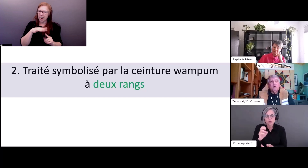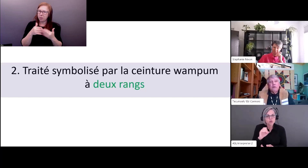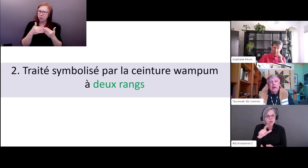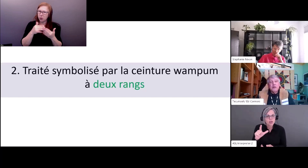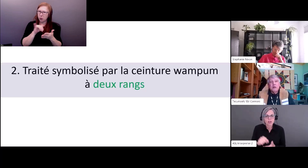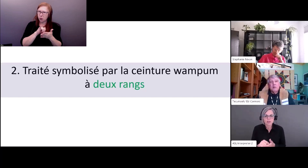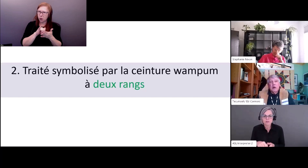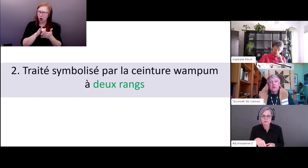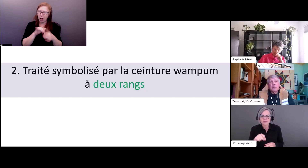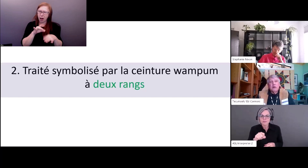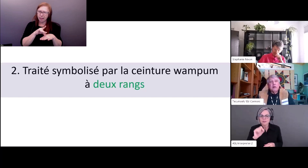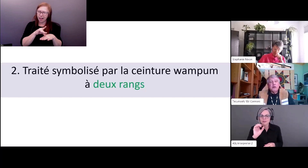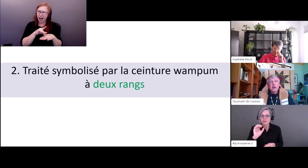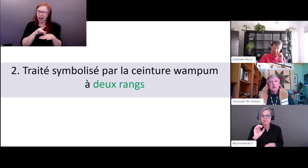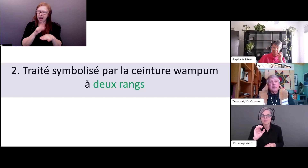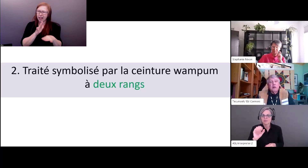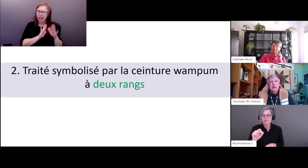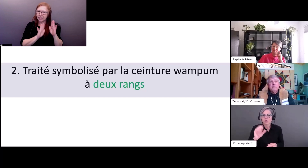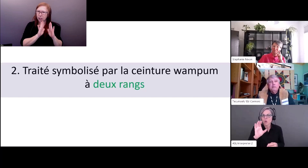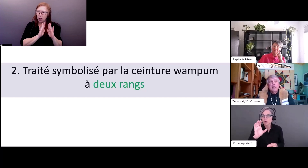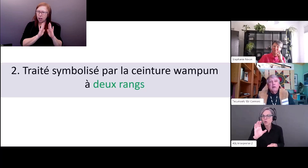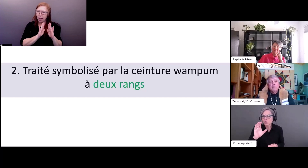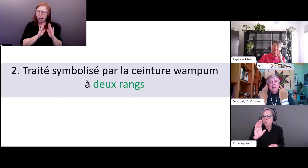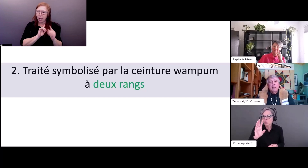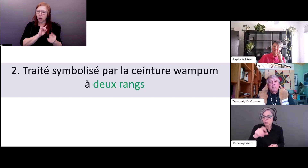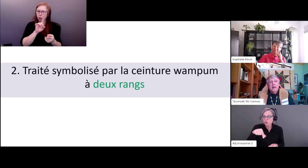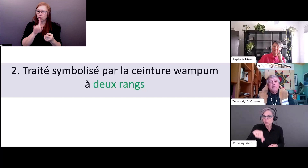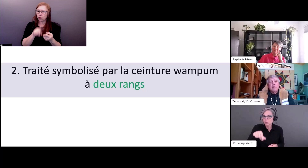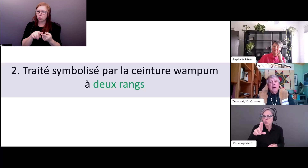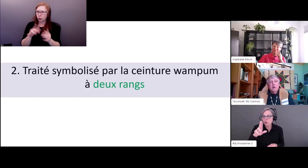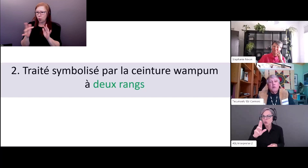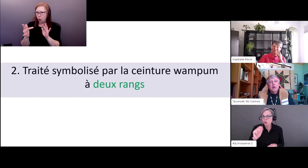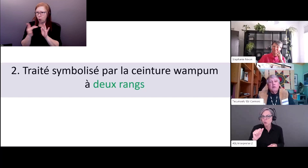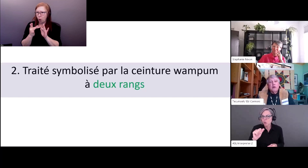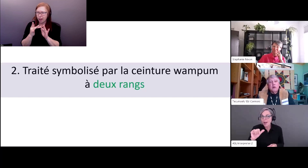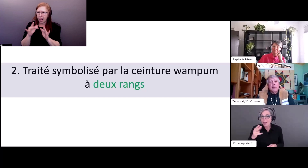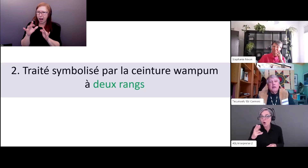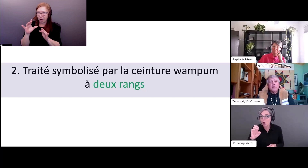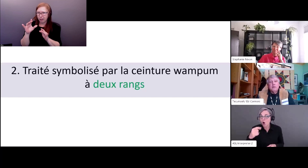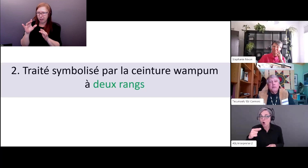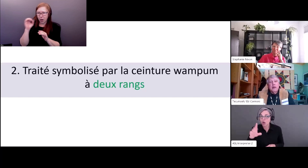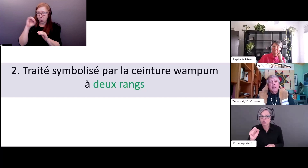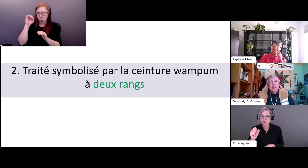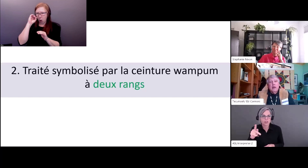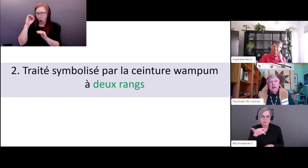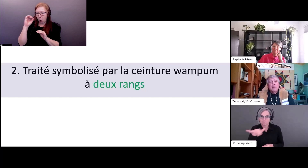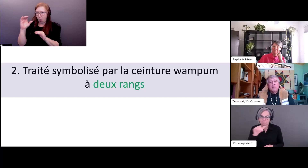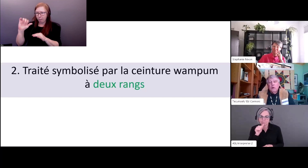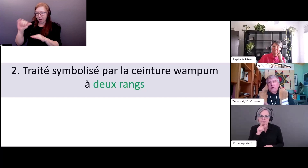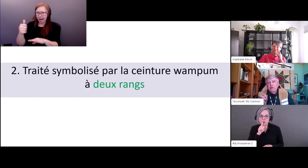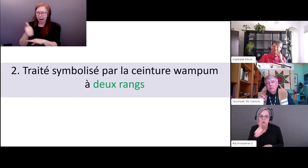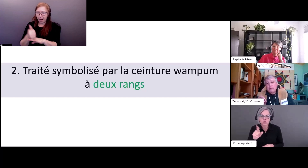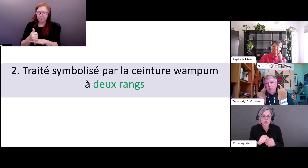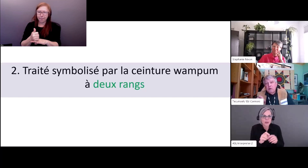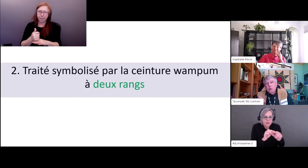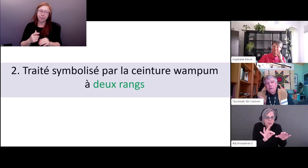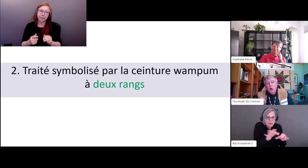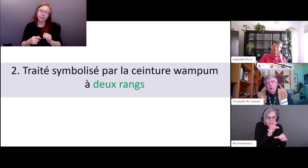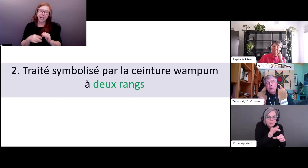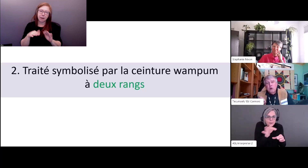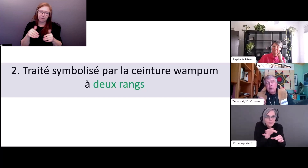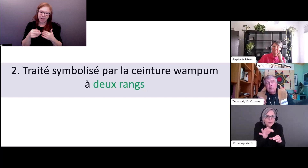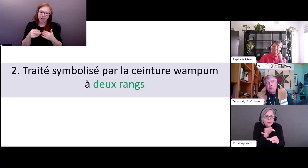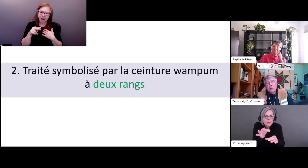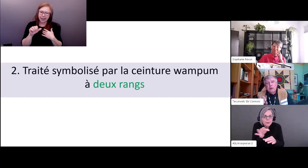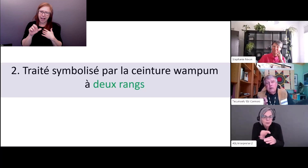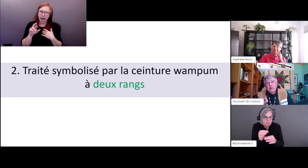avec des coquillages qui étaient créés de ces coquillages il y avait beaucoup de travail d'être fait quand vous vous imaginez